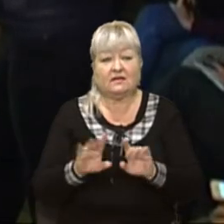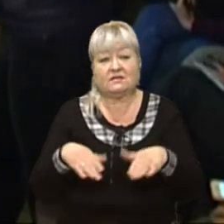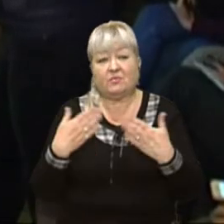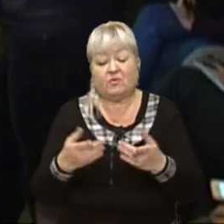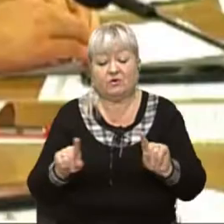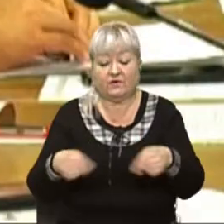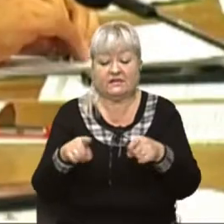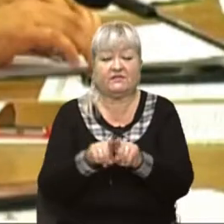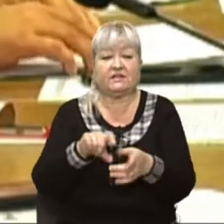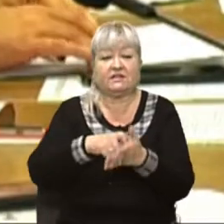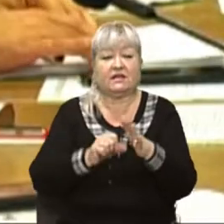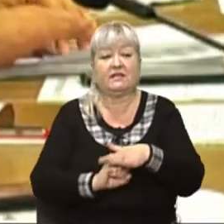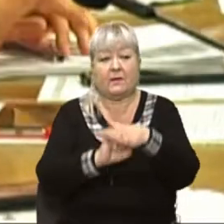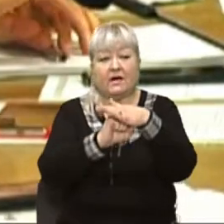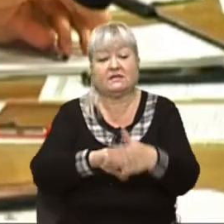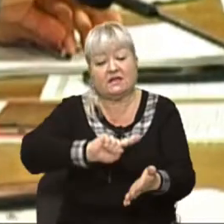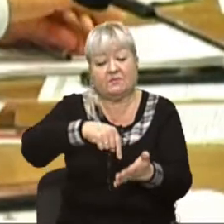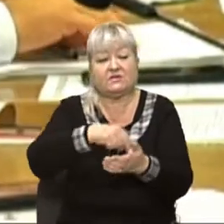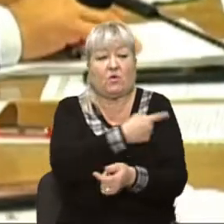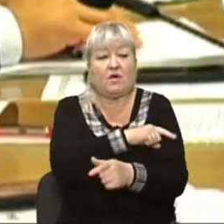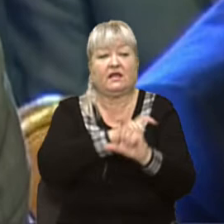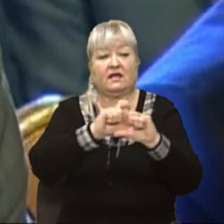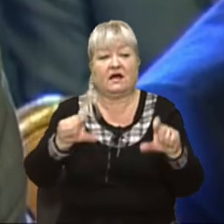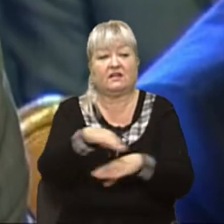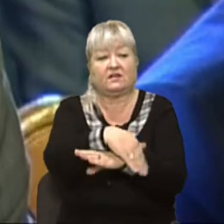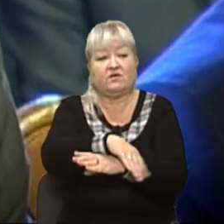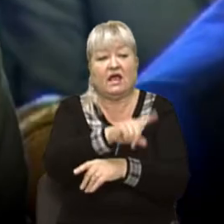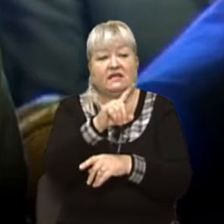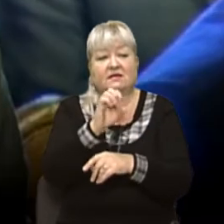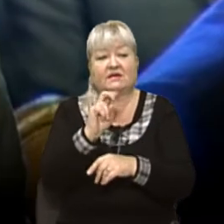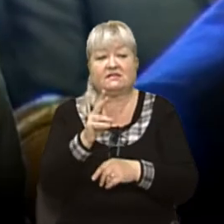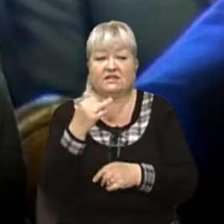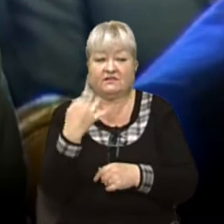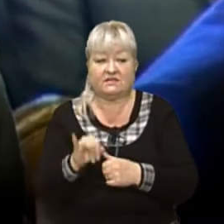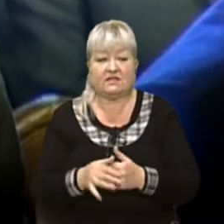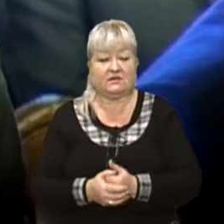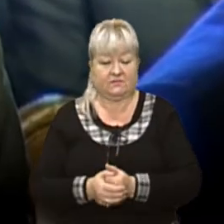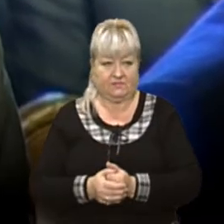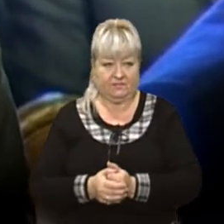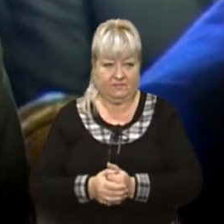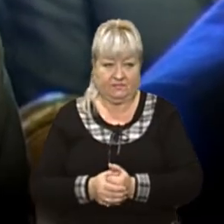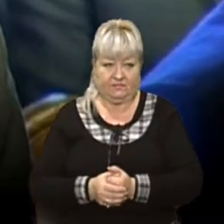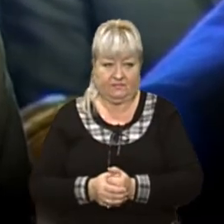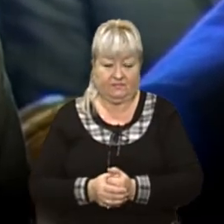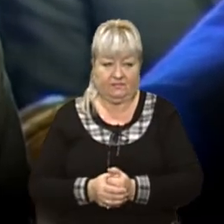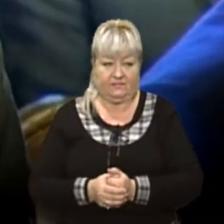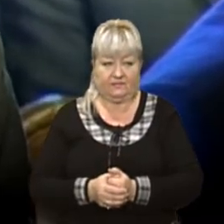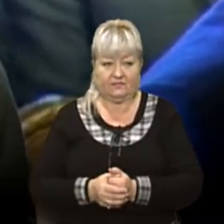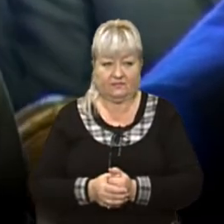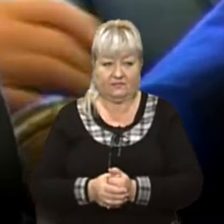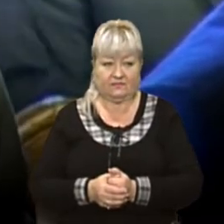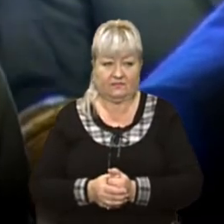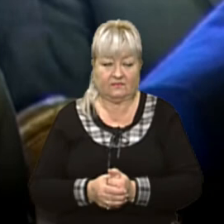створити такий кабінет на базі міської лікарні, що на Заморстинівській. Літак впав, трьох привезли. Ми кого будемо? Трьох постраждали,